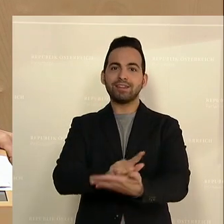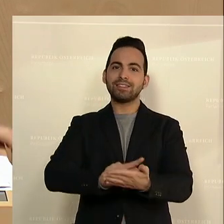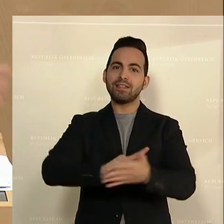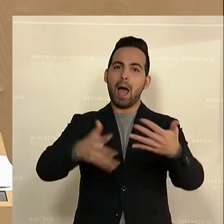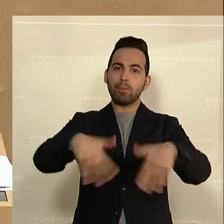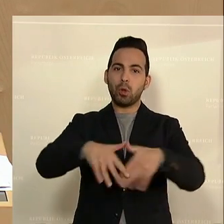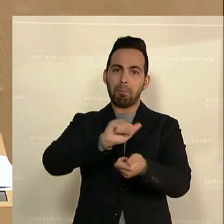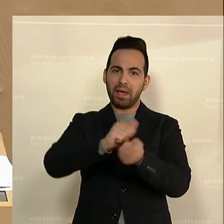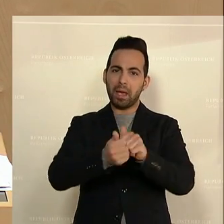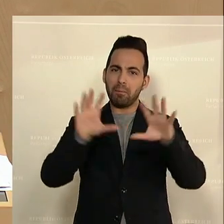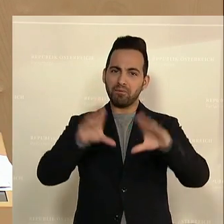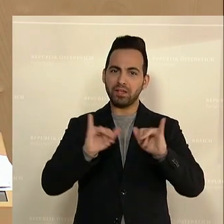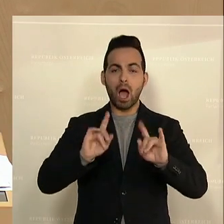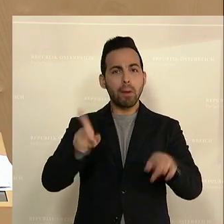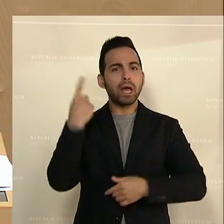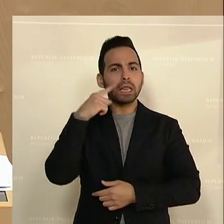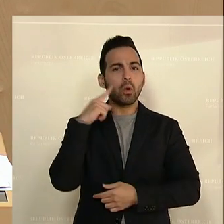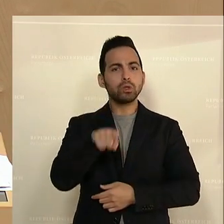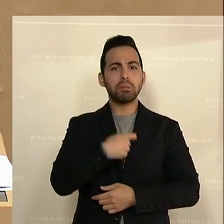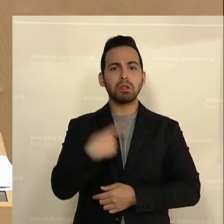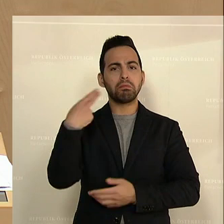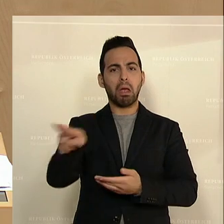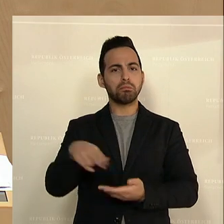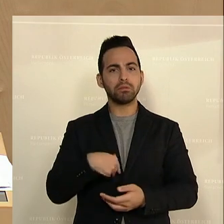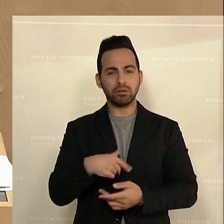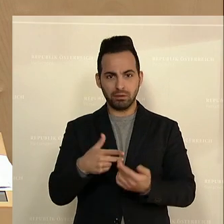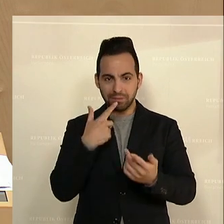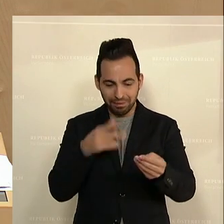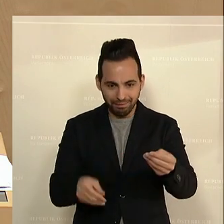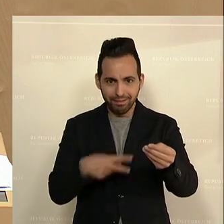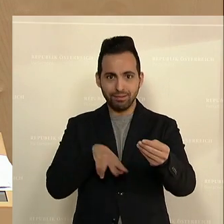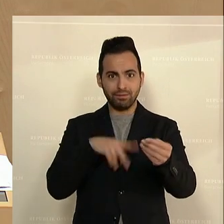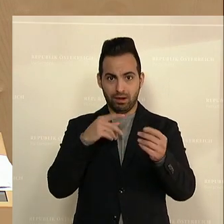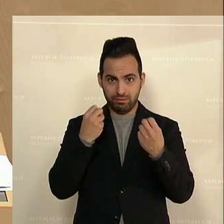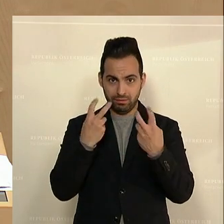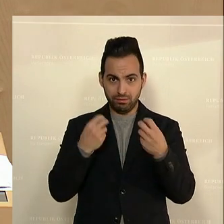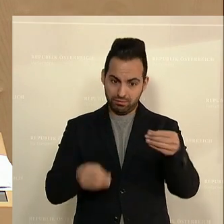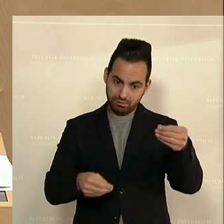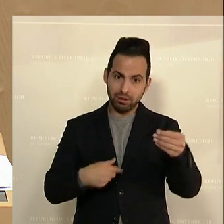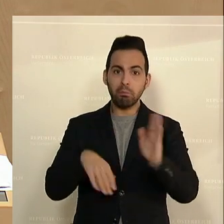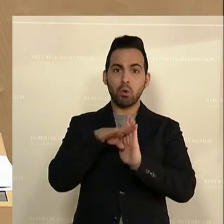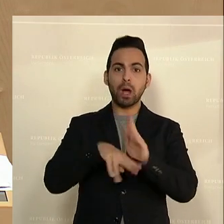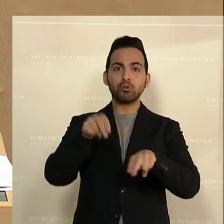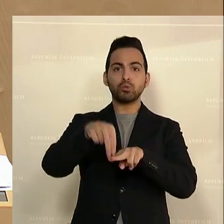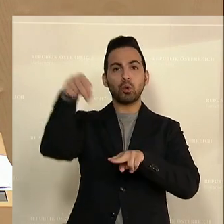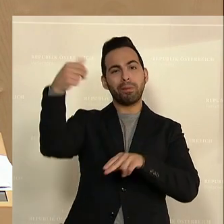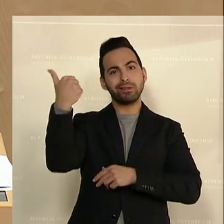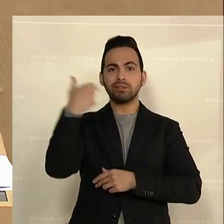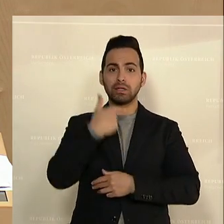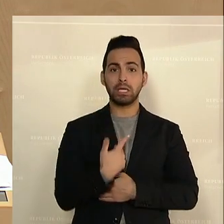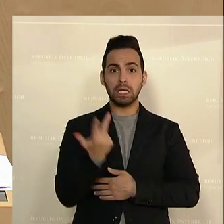Langzeiterwerbsarbeitslosigkeit bekämpfen, aber nicht so die Neos in Ihrem dringlichen Antrag schreiben Sie, und das muss man sich immer mal auf der Zunge zergehen lassen, das Programm Sprungbrett habe